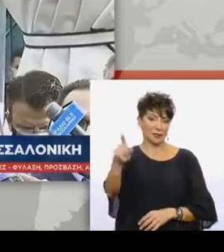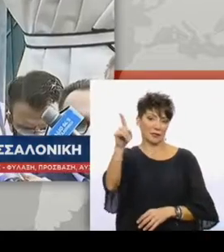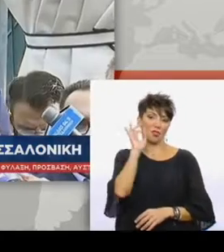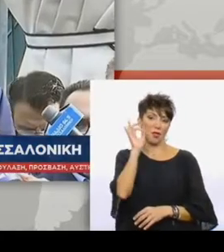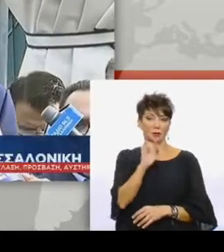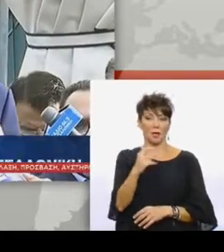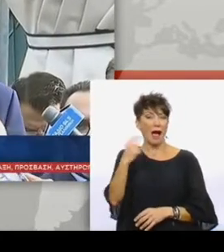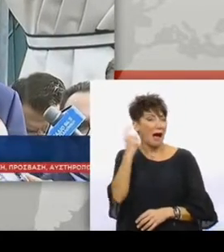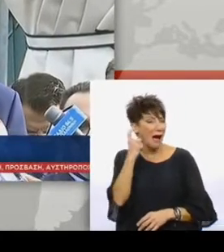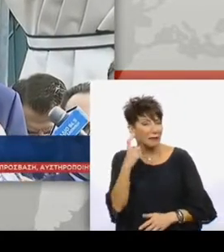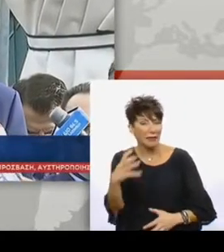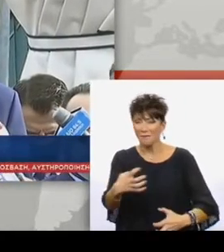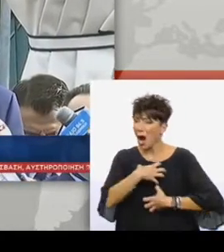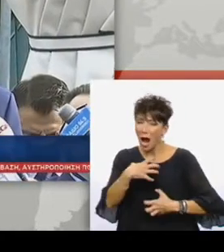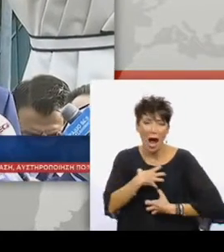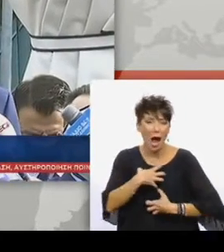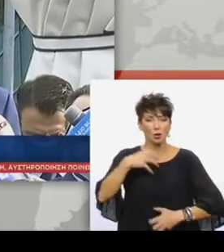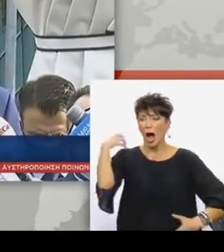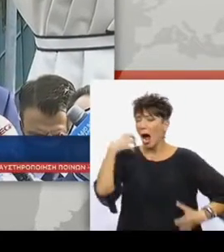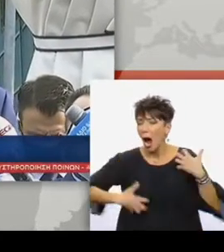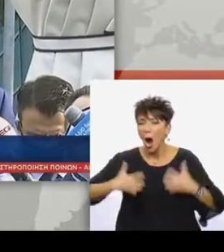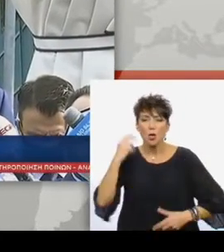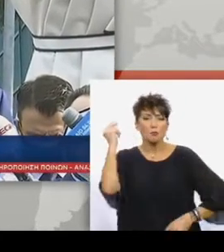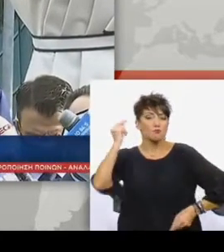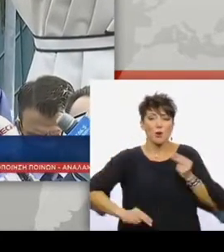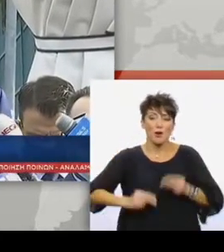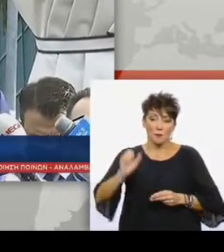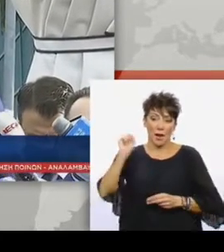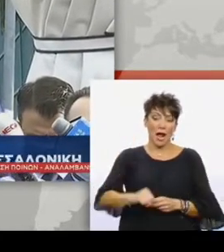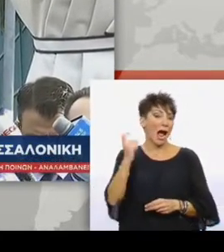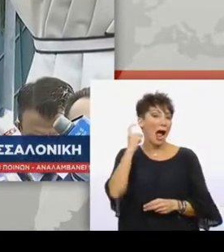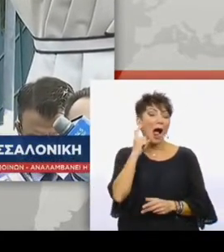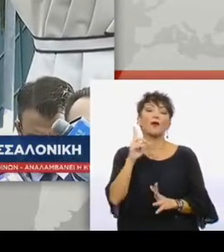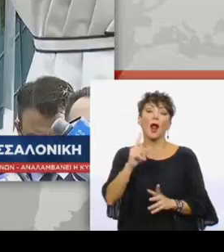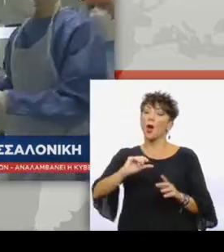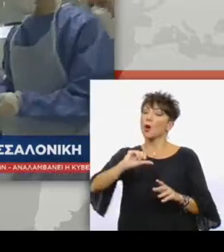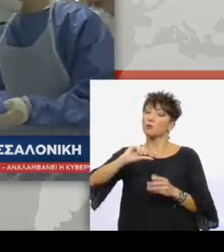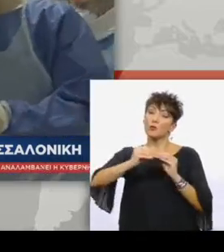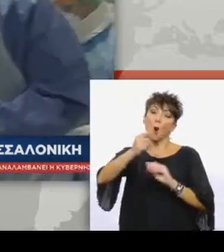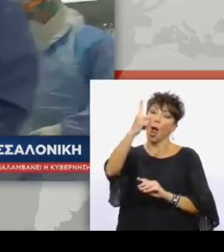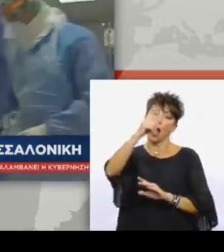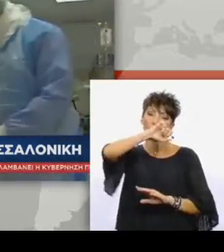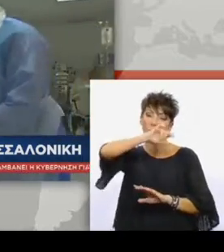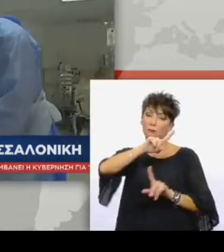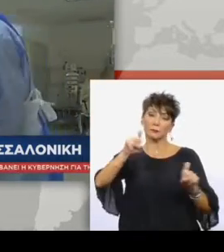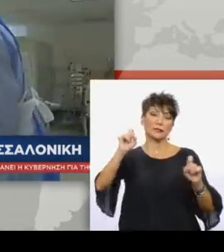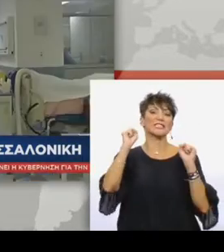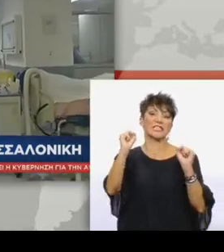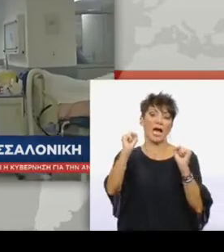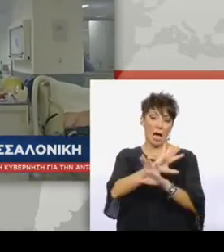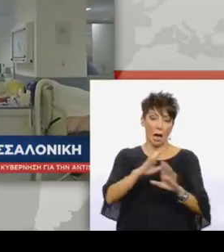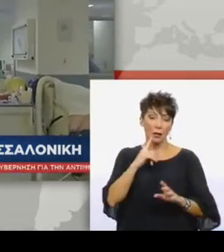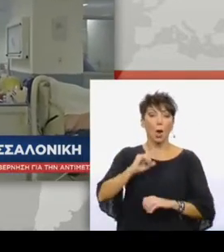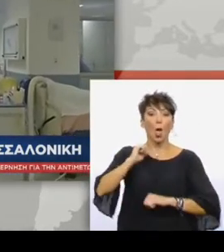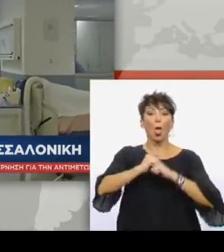Καταλαβαίνω το άχος, την αγωνία και τα προβλήματα του κόσμου, όμως η δημόσια υγεία είναι πάνω απ' όλα. Οι δομές υγείας ασφικτιούν,